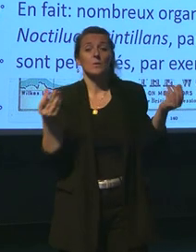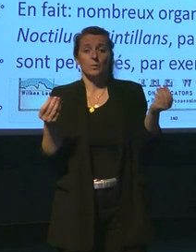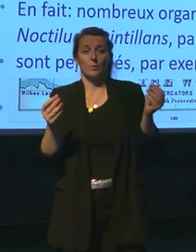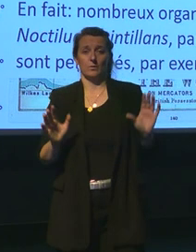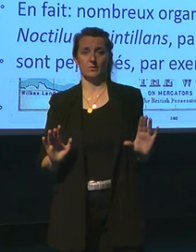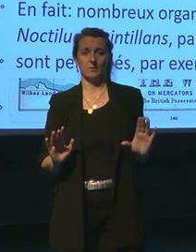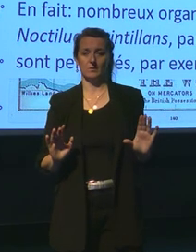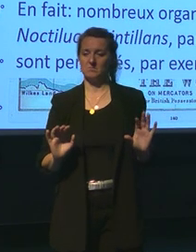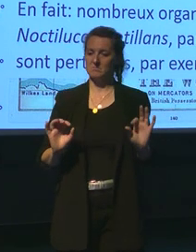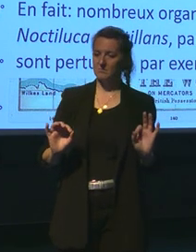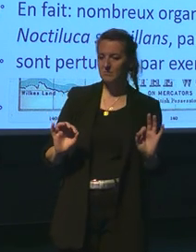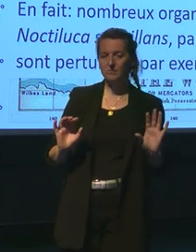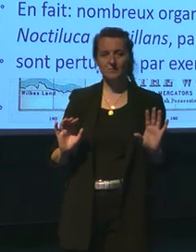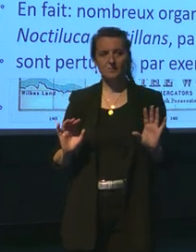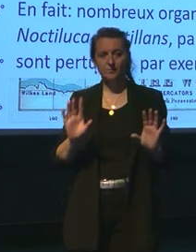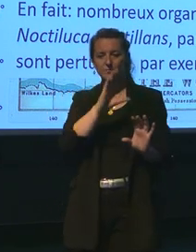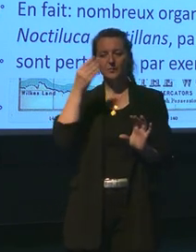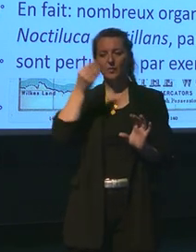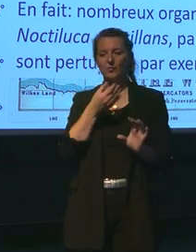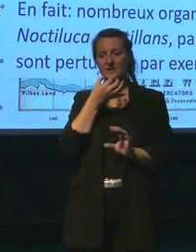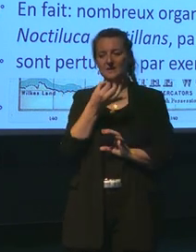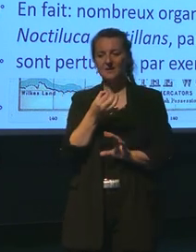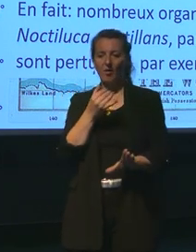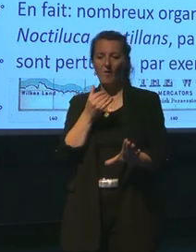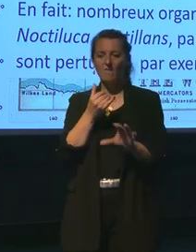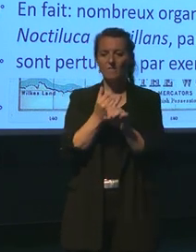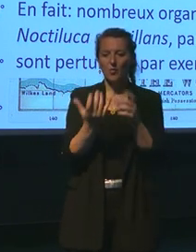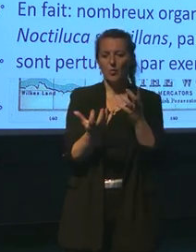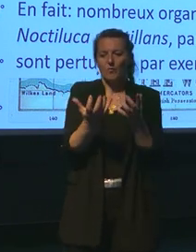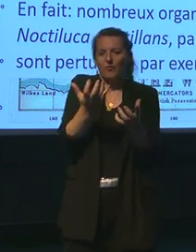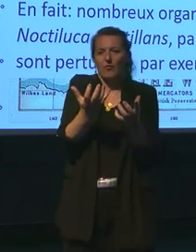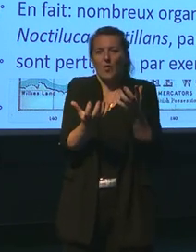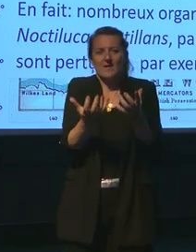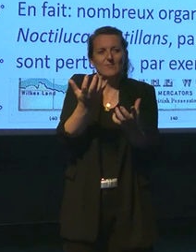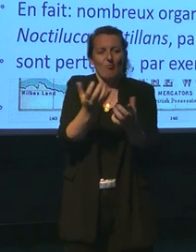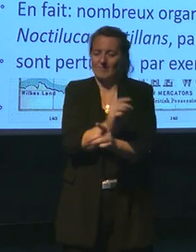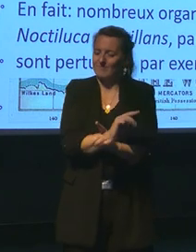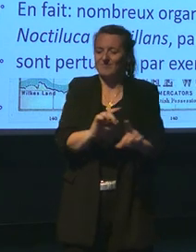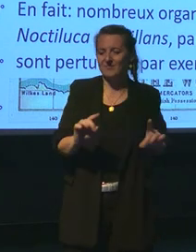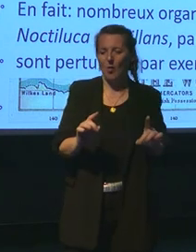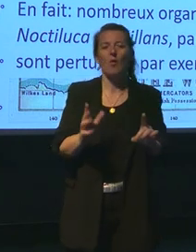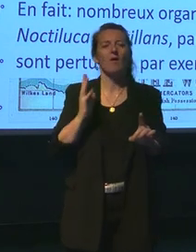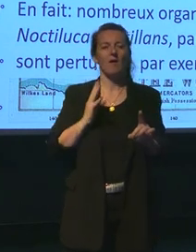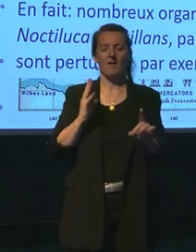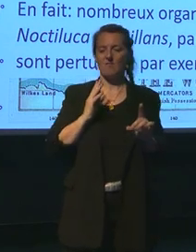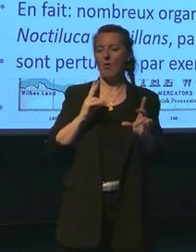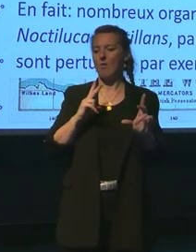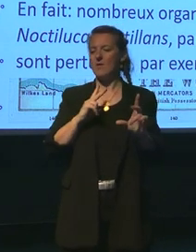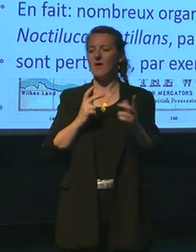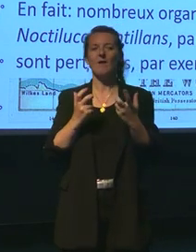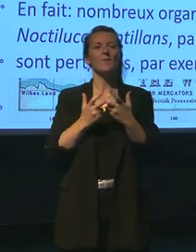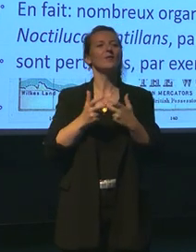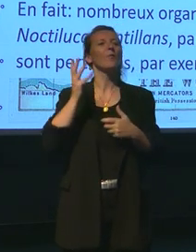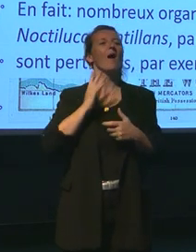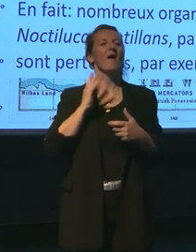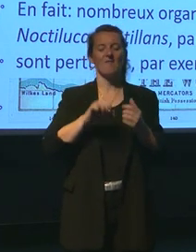tout lié à ce que Jules Verne qualifie de phosphorescence. La phosphorescence, c'est ce qu'il y avait comme phénomène quand on avait des montres libidouses en